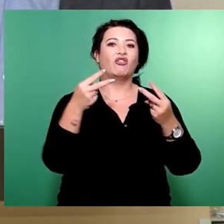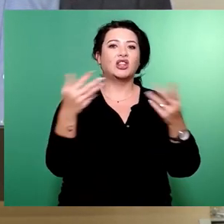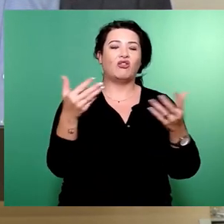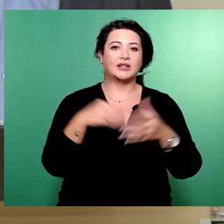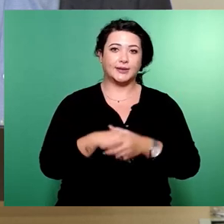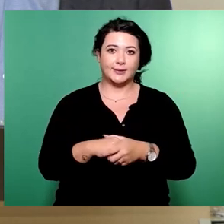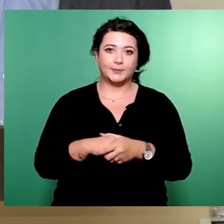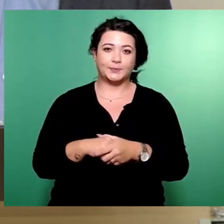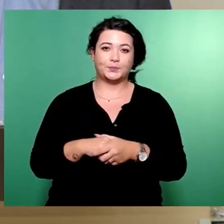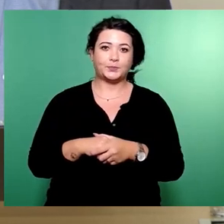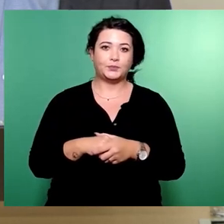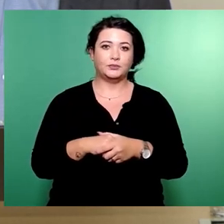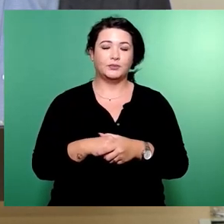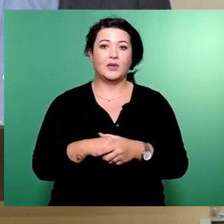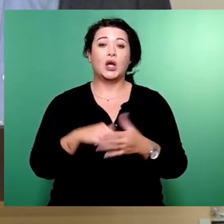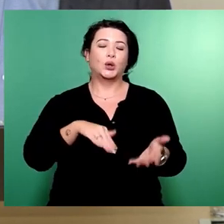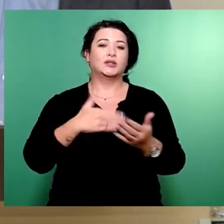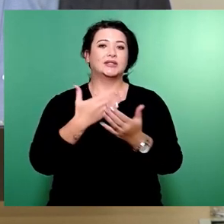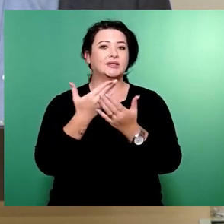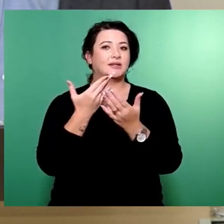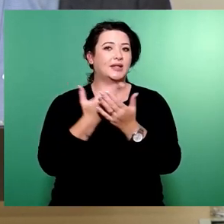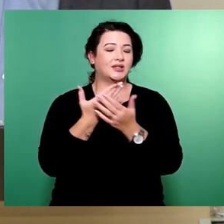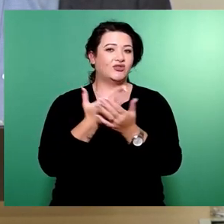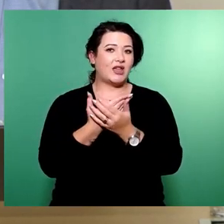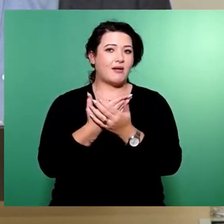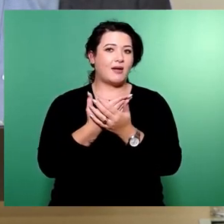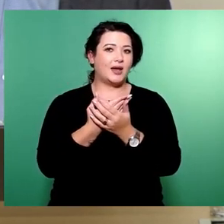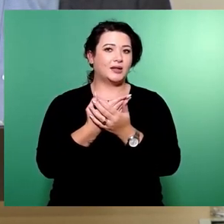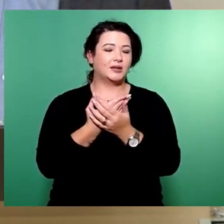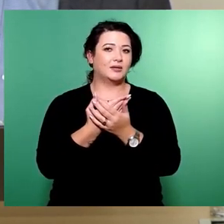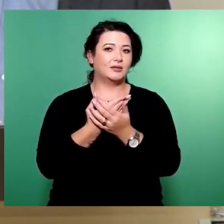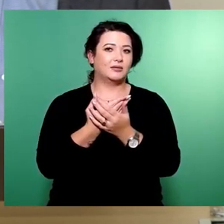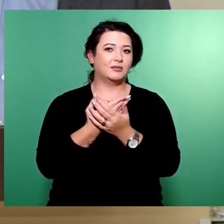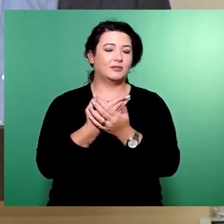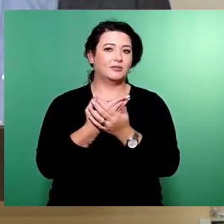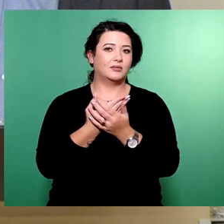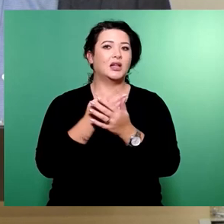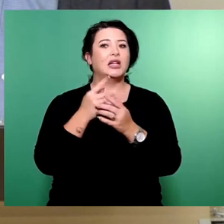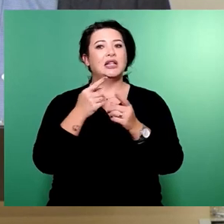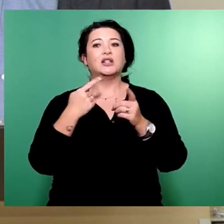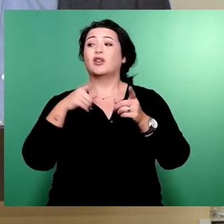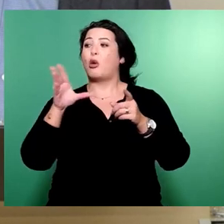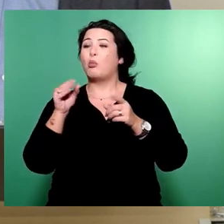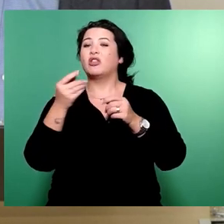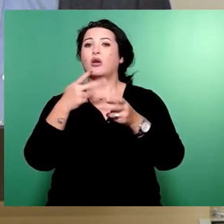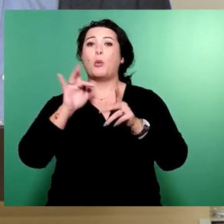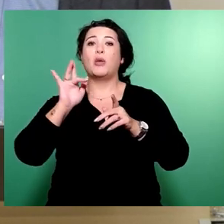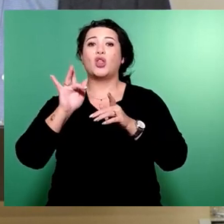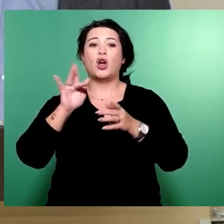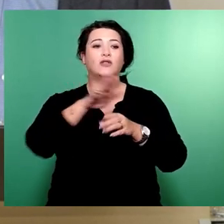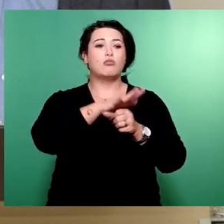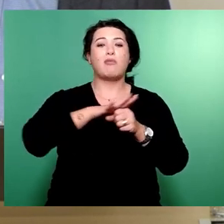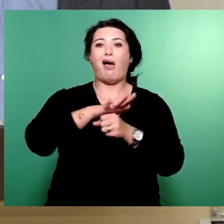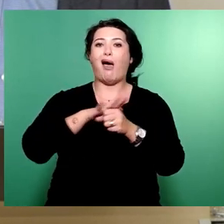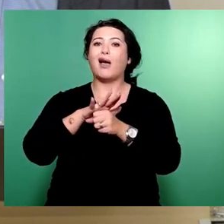deswegen ist dieses dann natürlich mit den Betroffenen auch entsprechend zu